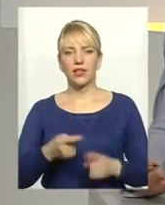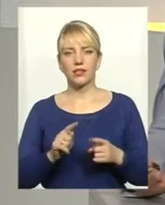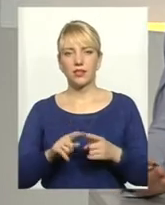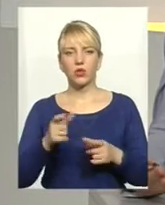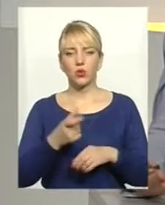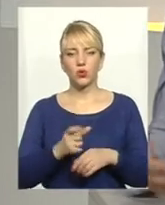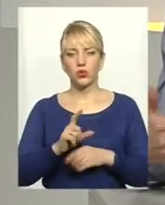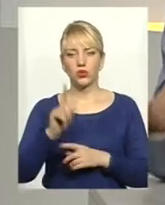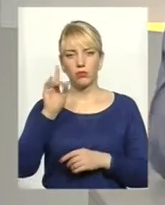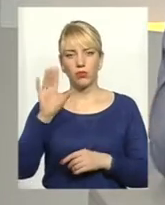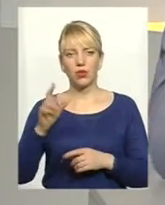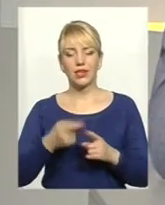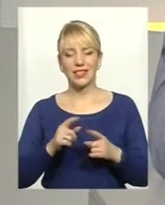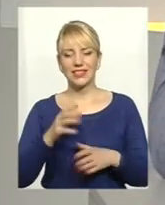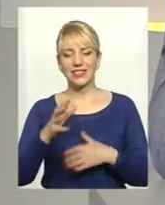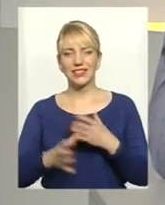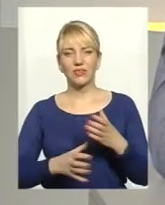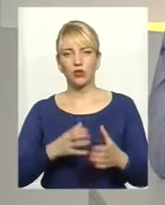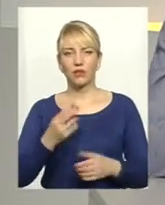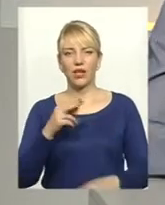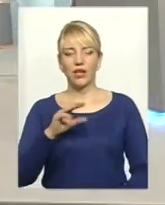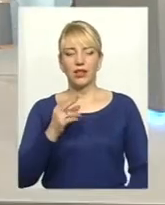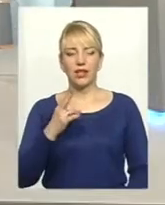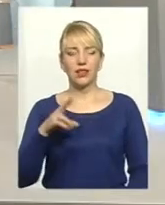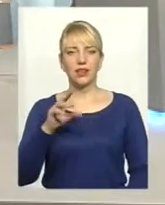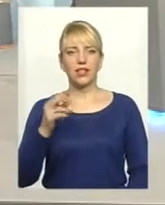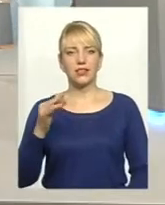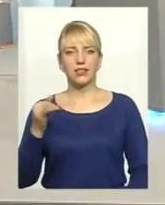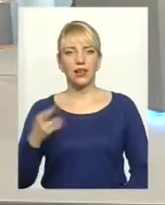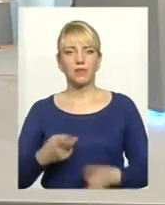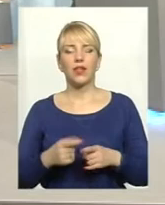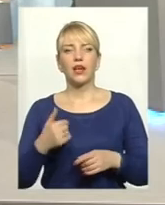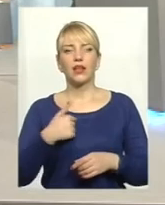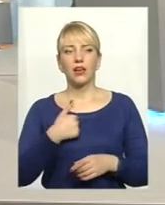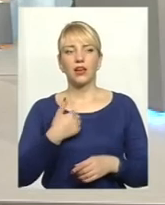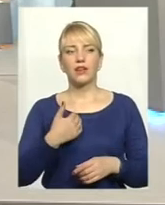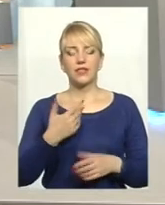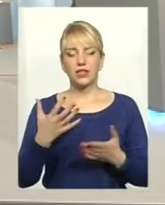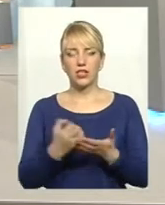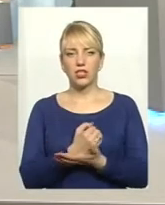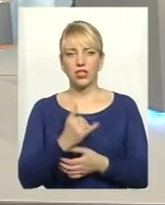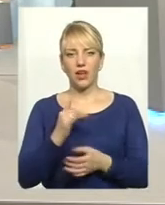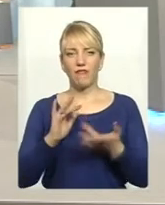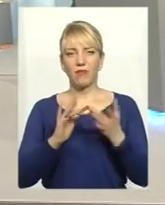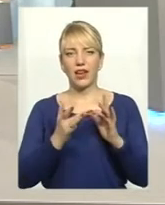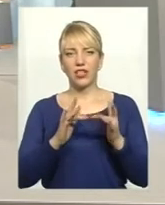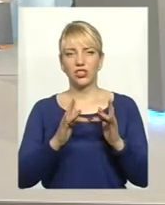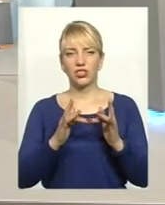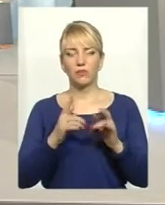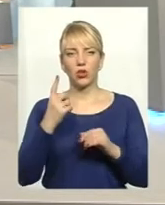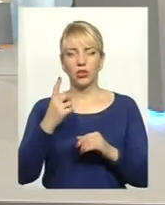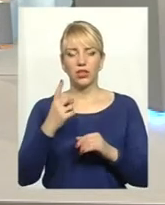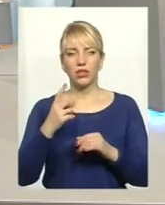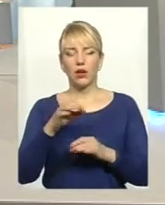така тенденція вже світова. Будемо сподіватися, що в Україні стане популярнішим. Але я от знайшла в мережі один